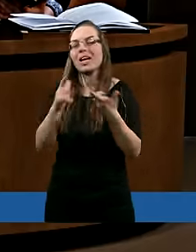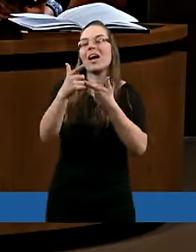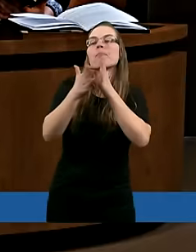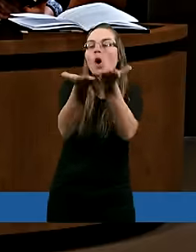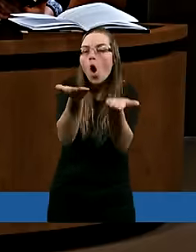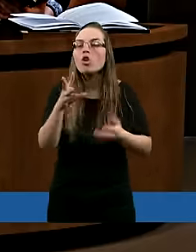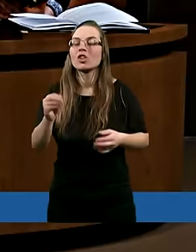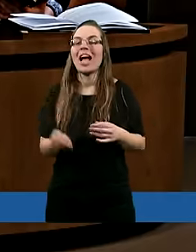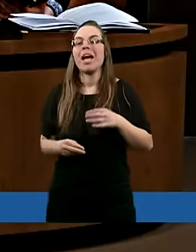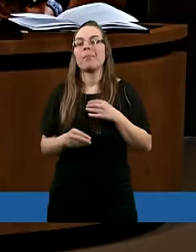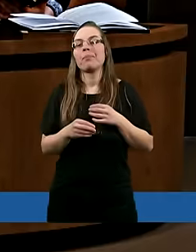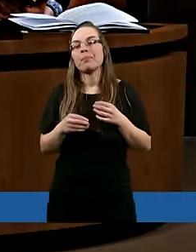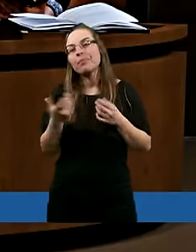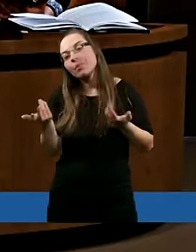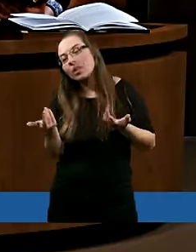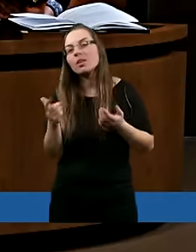Proszę.